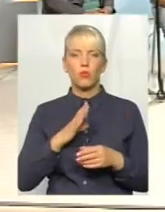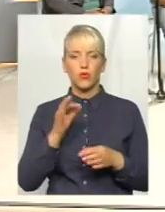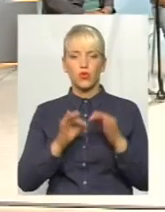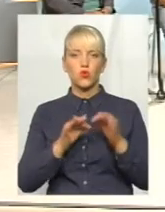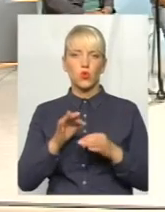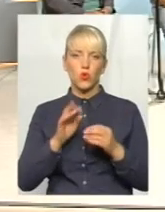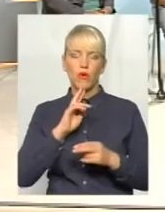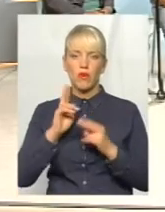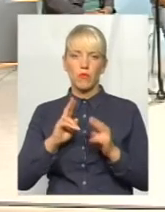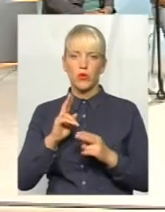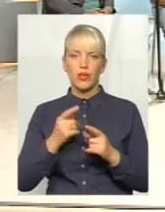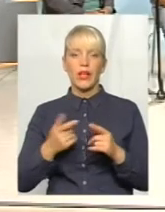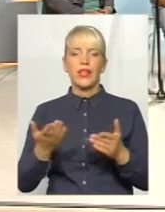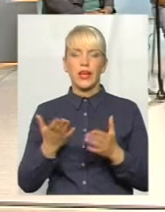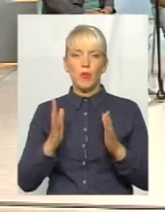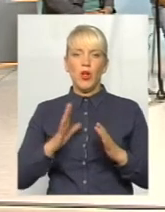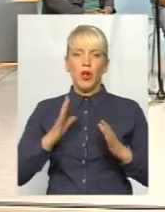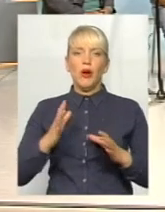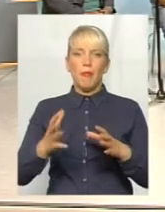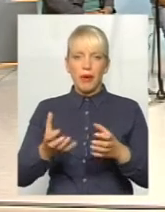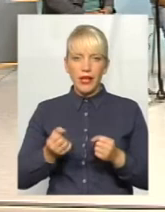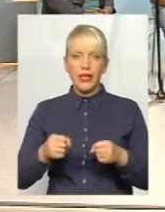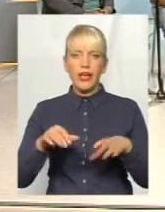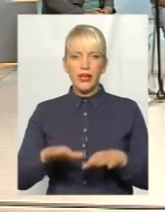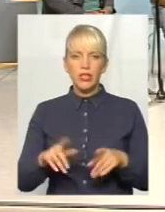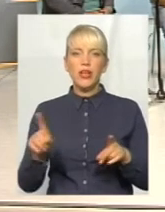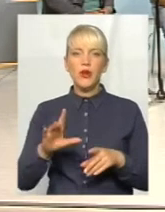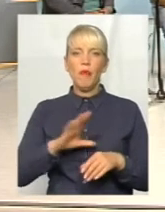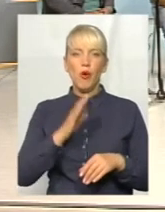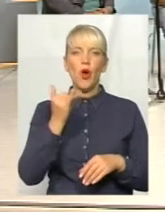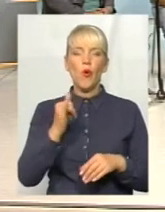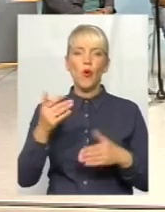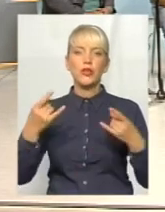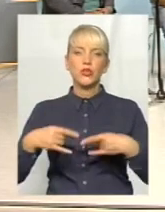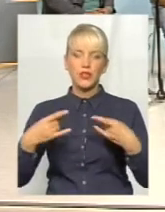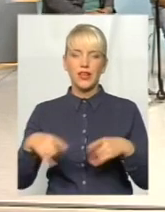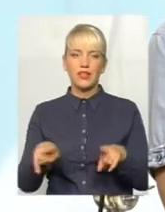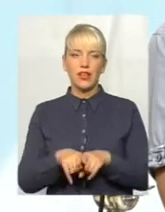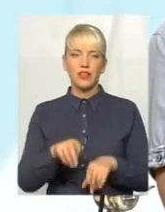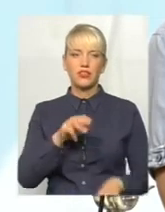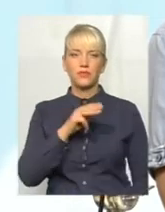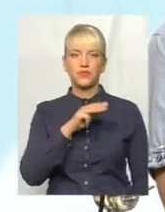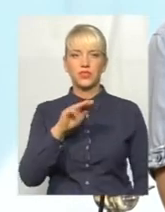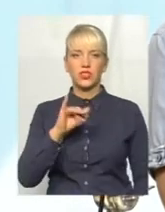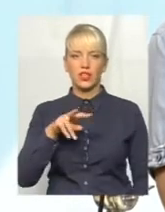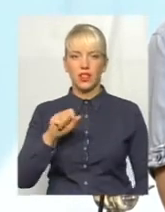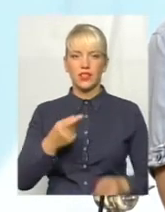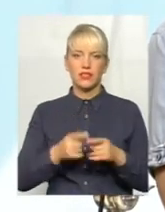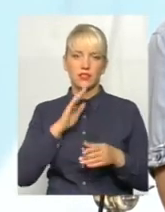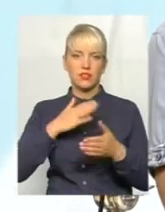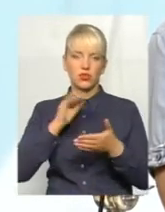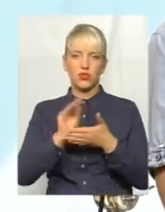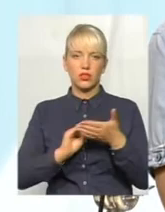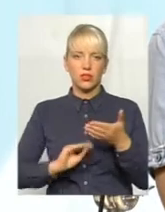і було прийняти дане рішення, яке тільки що ми бачили у сюжеті. Також Михайло Жила, журналіст-розслідувач